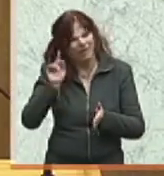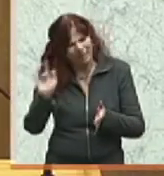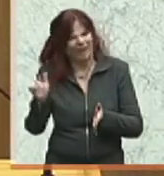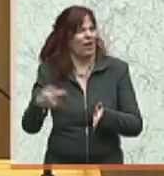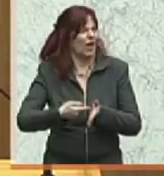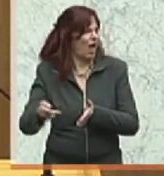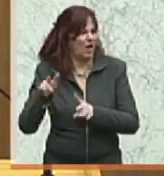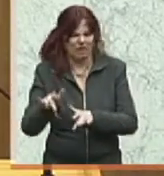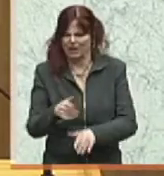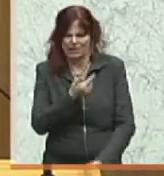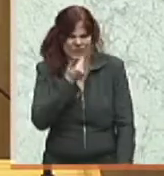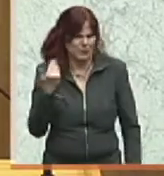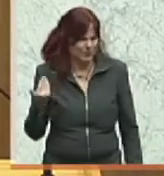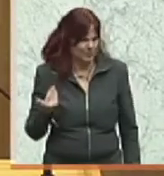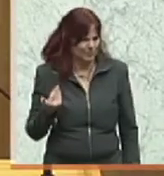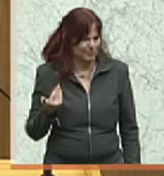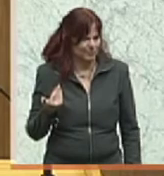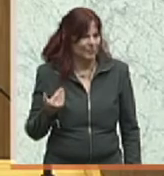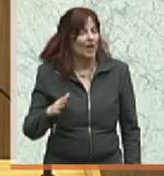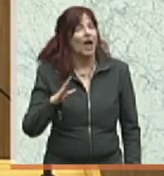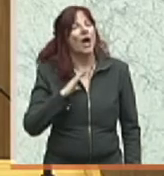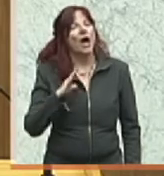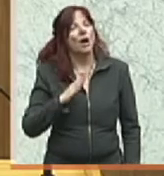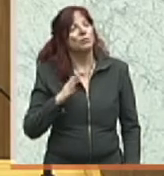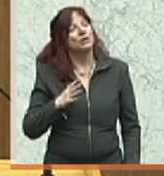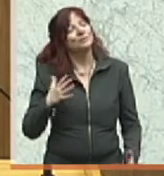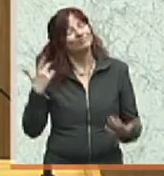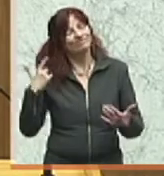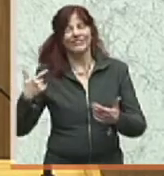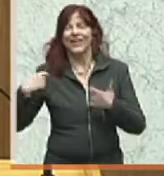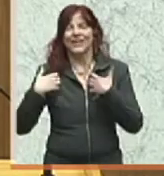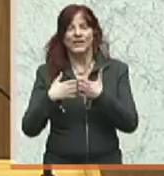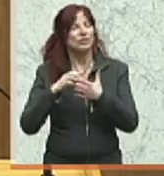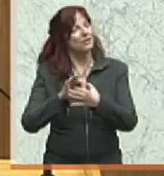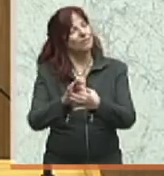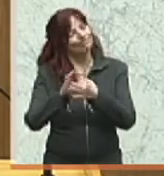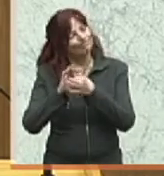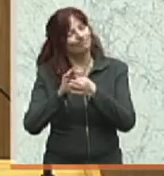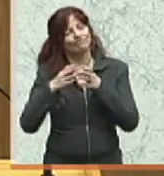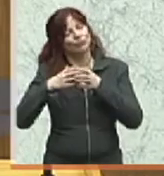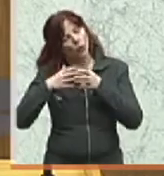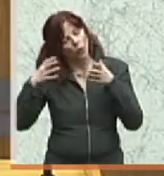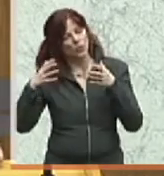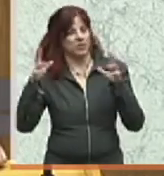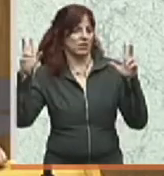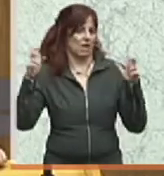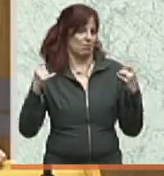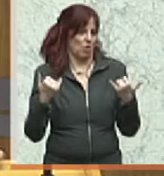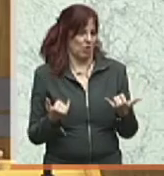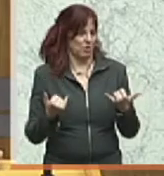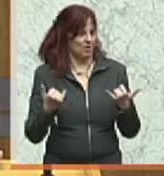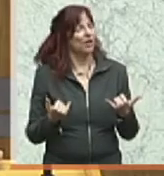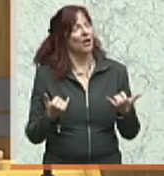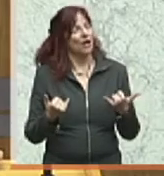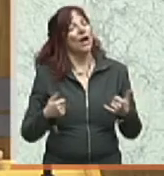historische Dimension dieses heutigen Gesetzes ist vom Präsidenten Neugebauer und Kollegen Jaralim